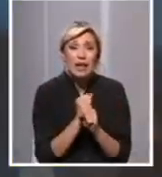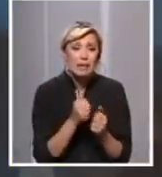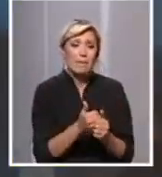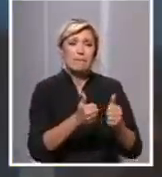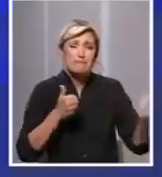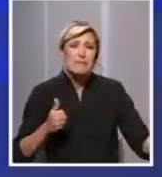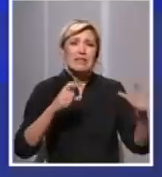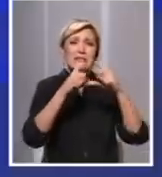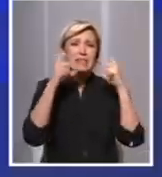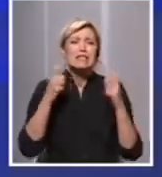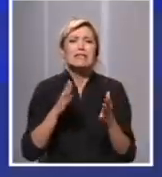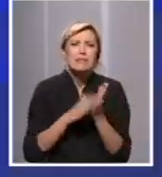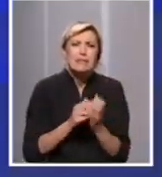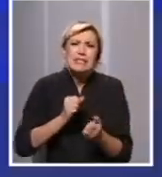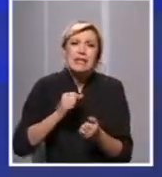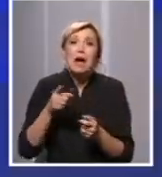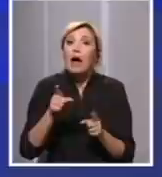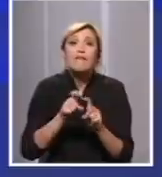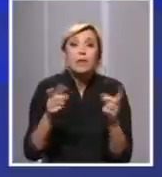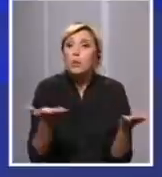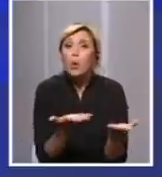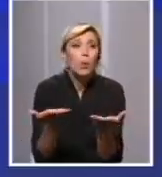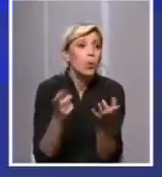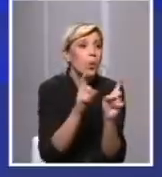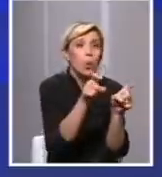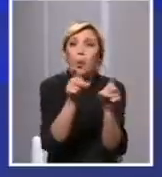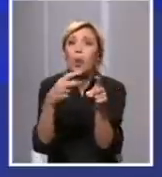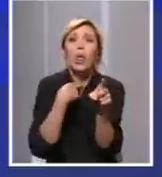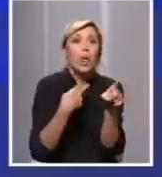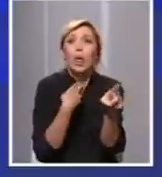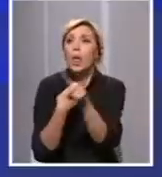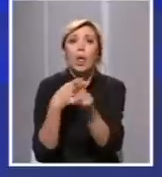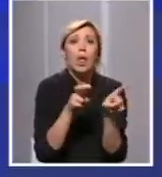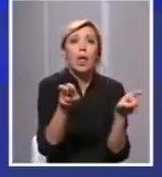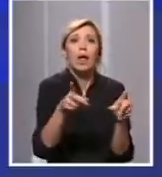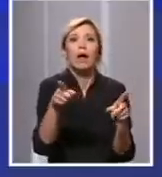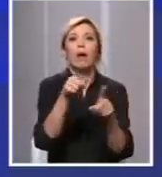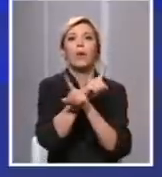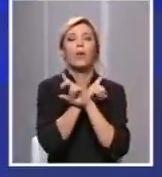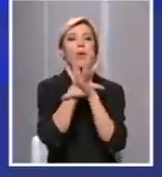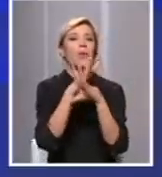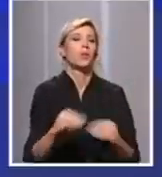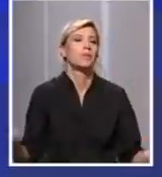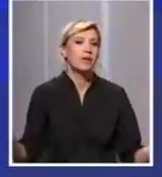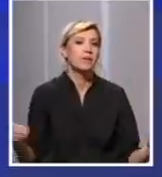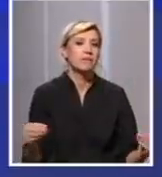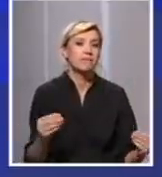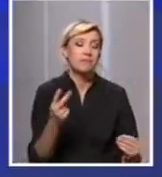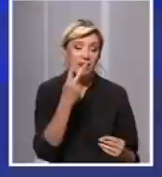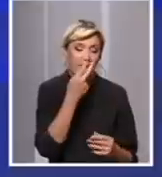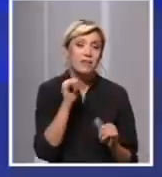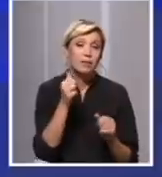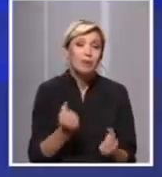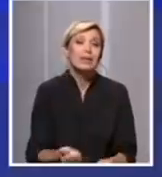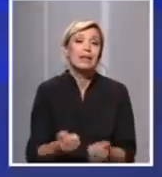maske, te virus ne bi imao gde više da obstane. A vidimo da je nam je prilično teško i u gradskom prevozu da